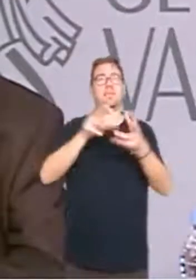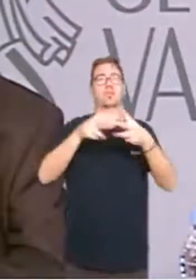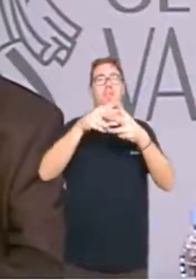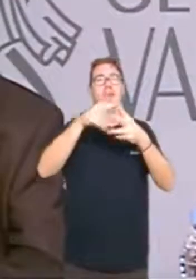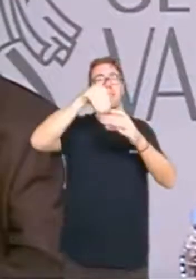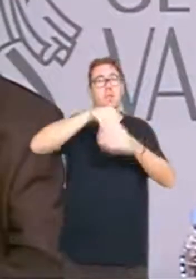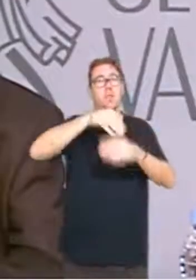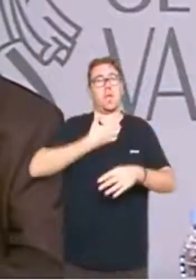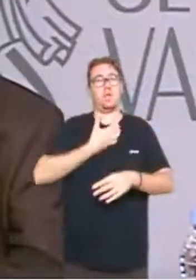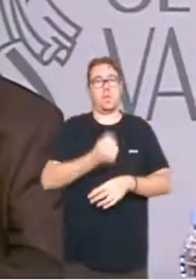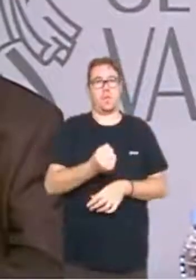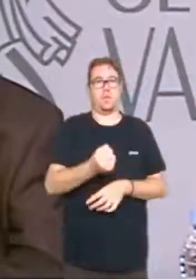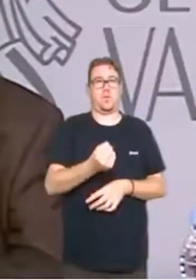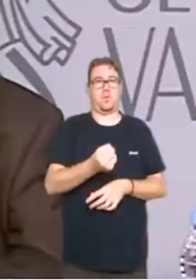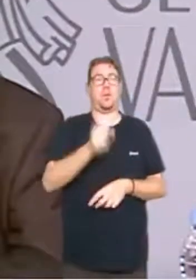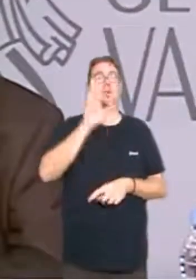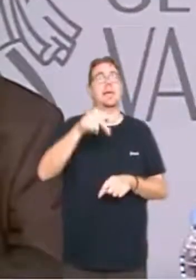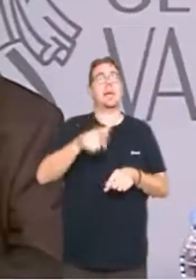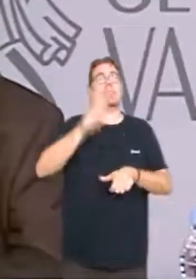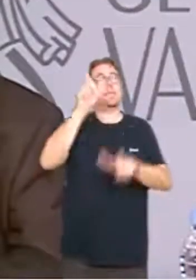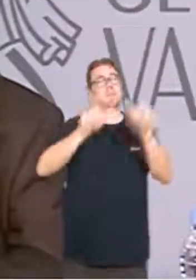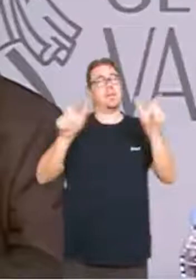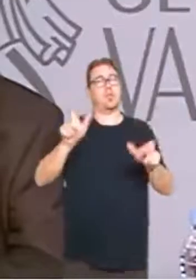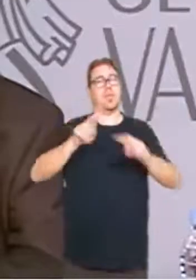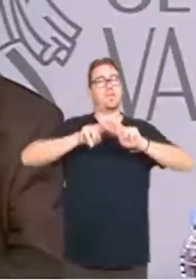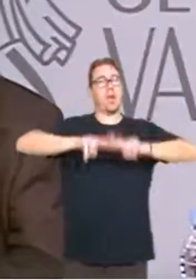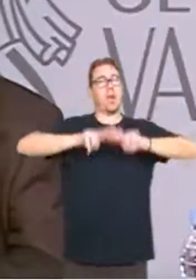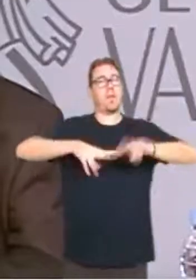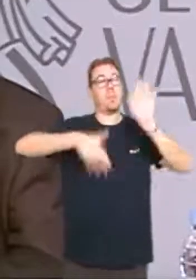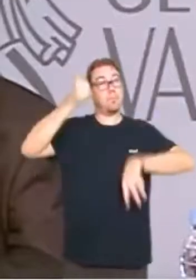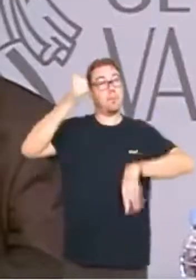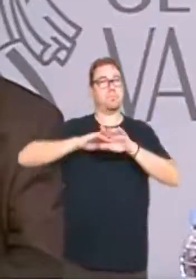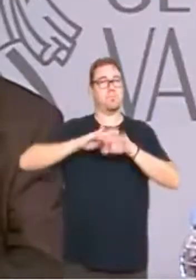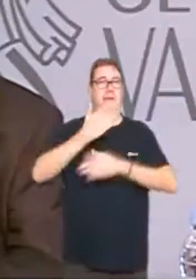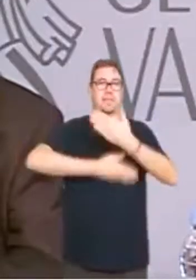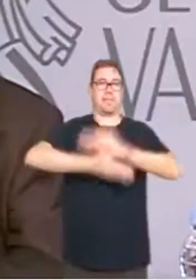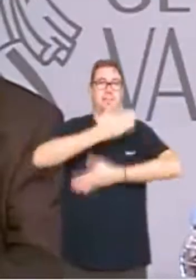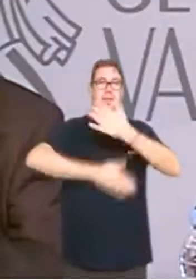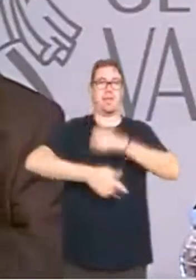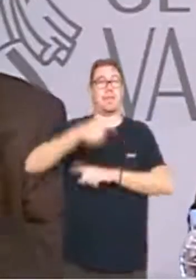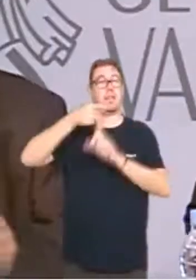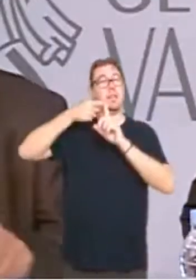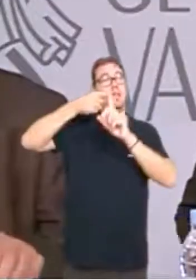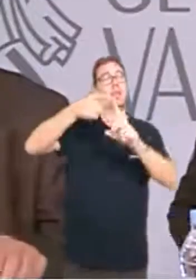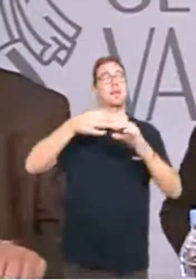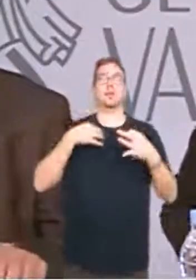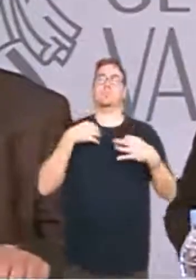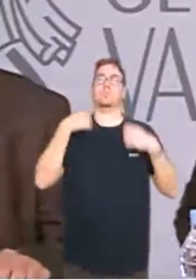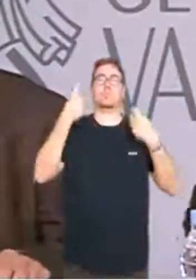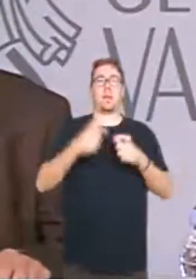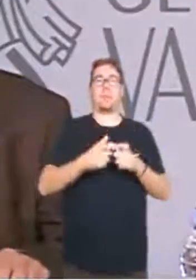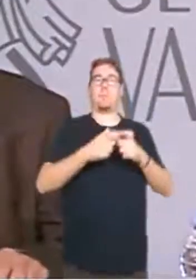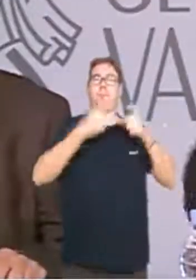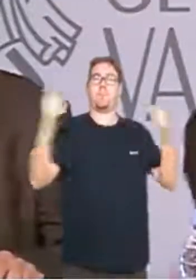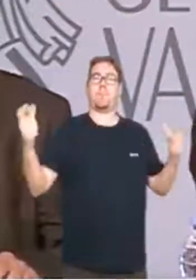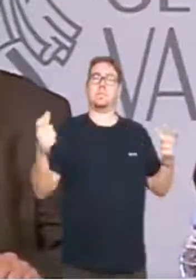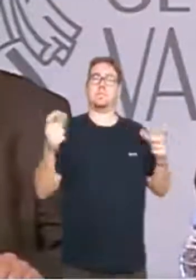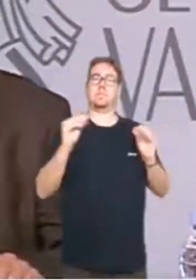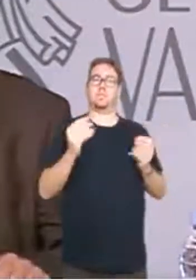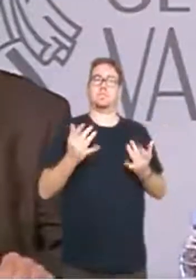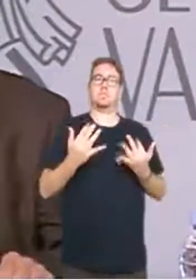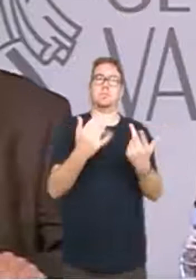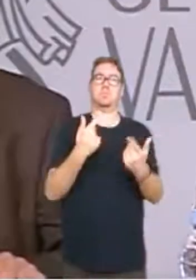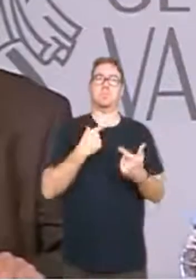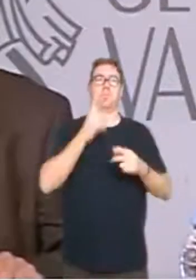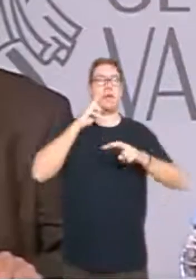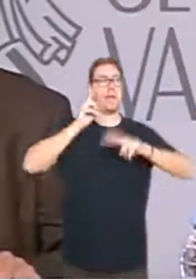ajuntaments i també més persones valoradores per a la discapacitat amb l'objectiu d'augmentar i agilitzar el